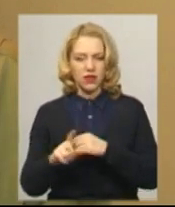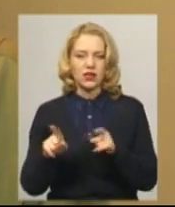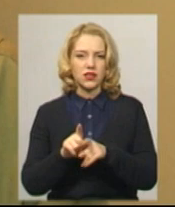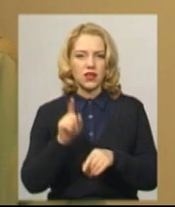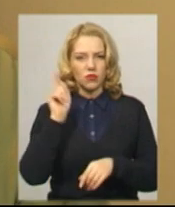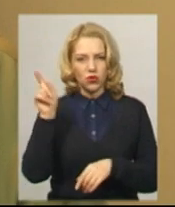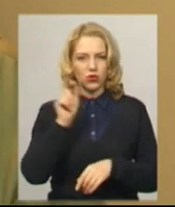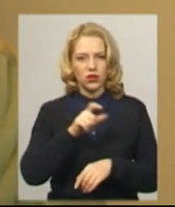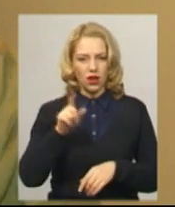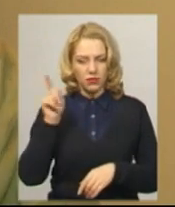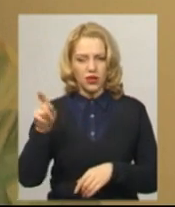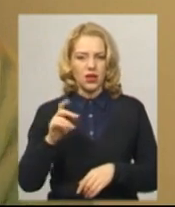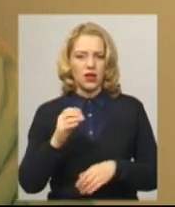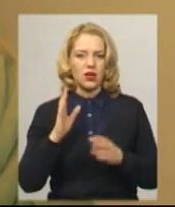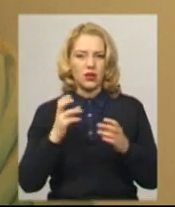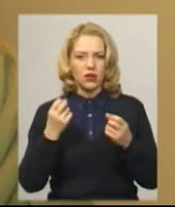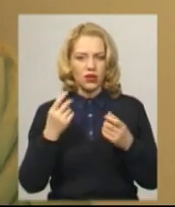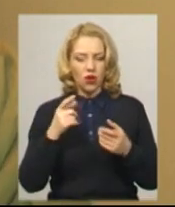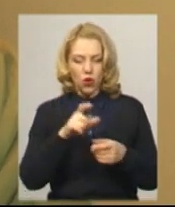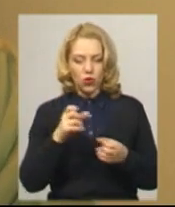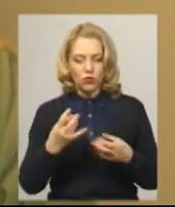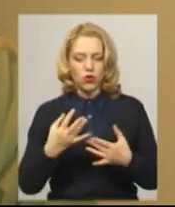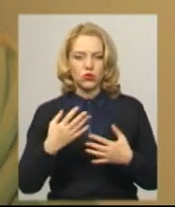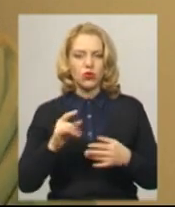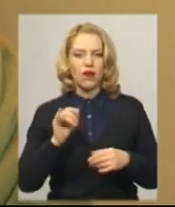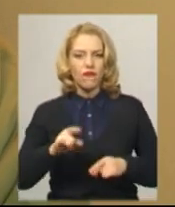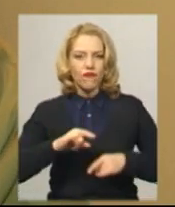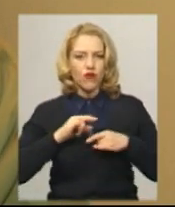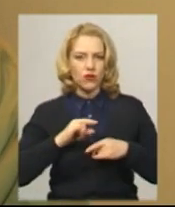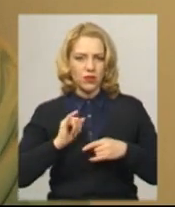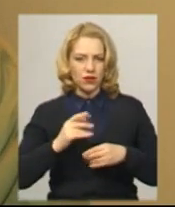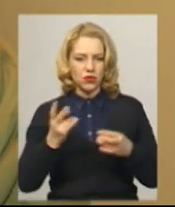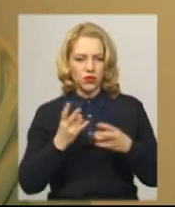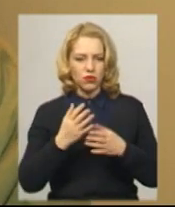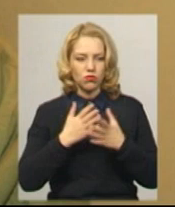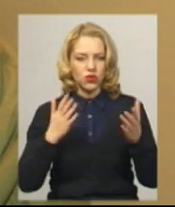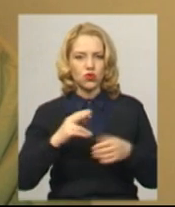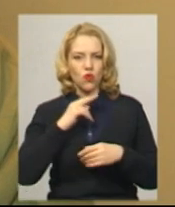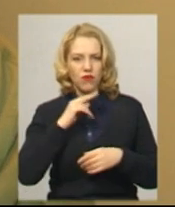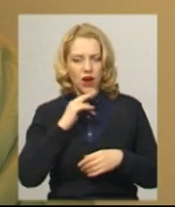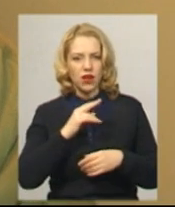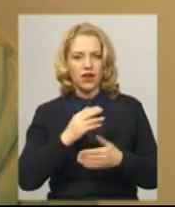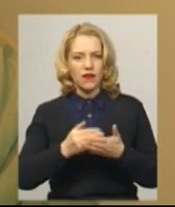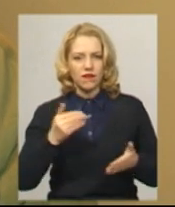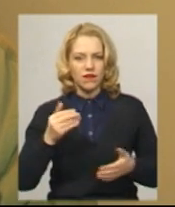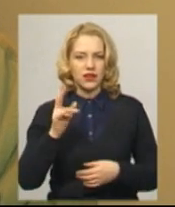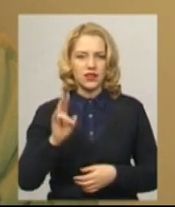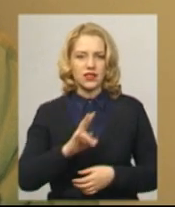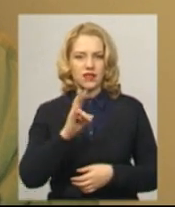тільки вони в формі. І більше вони потребують уваги від священників. Тому що вони